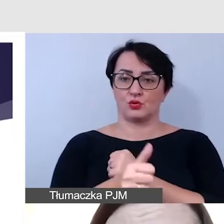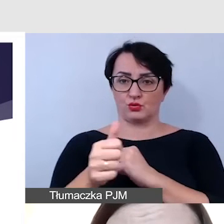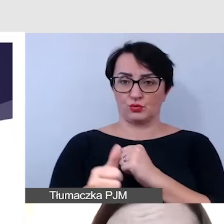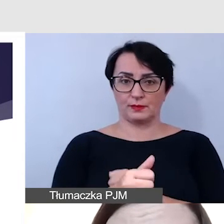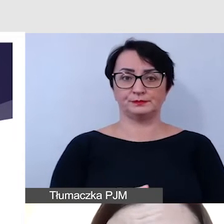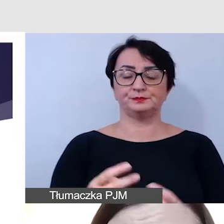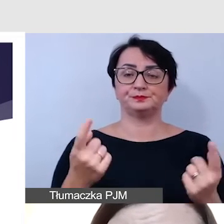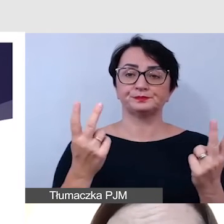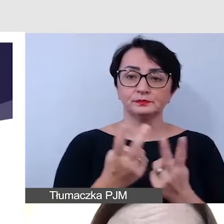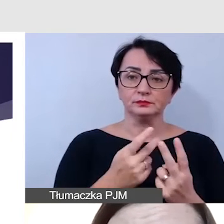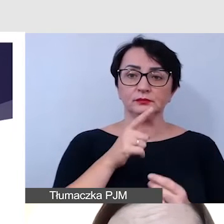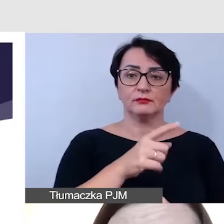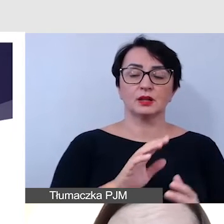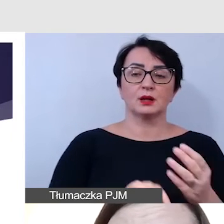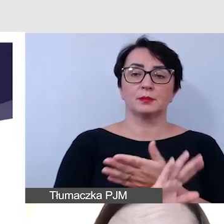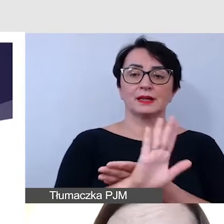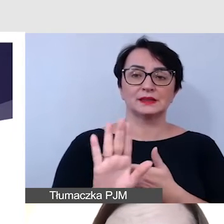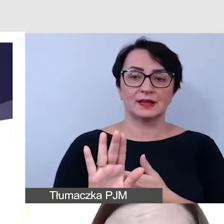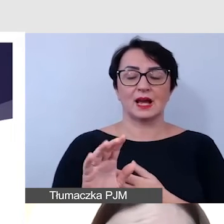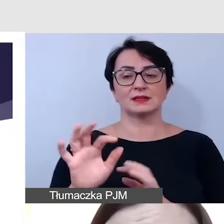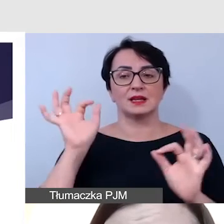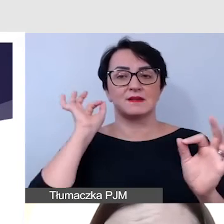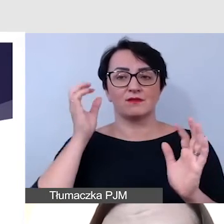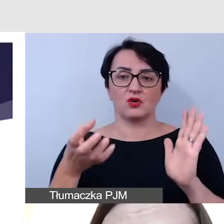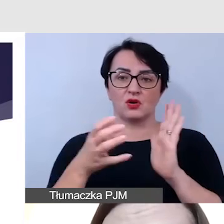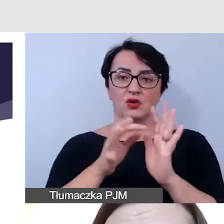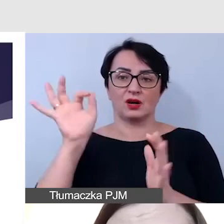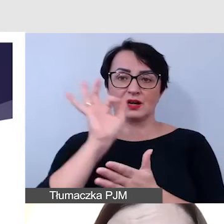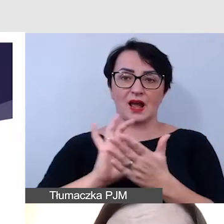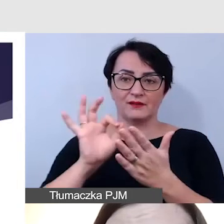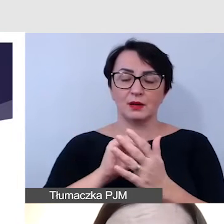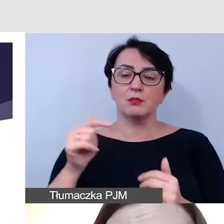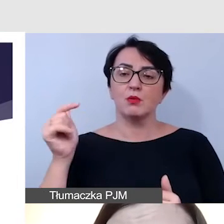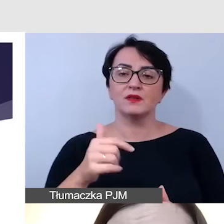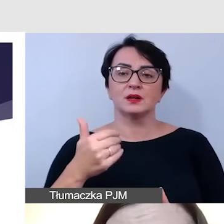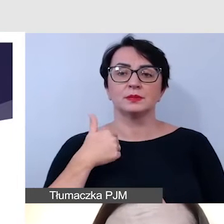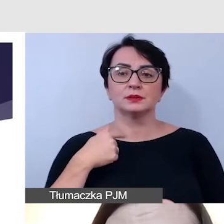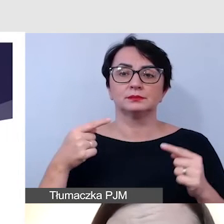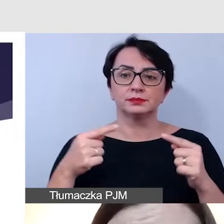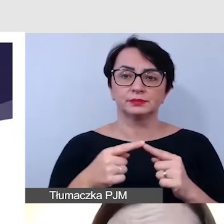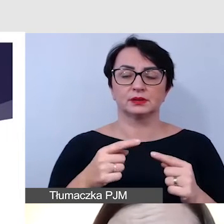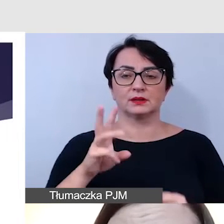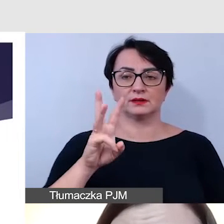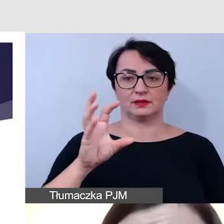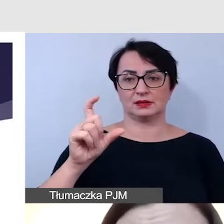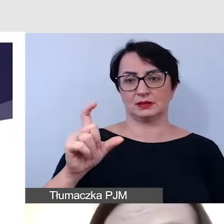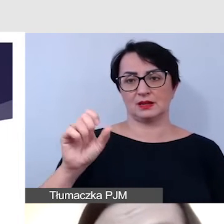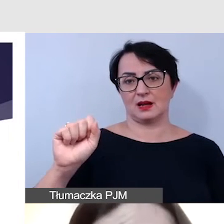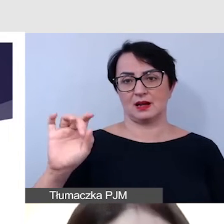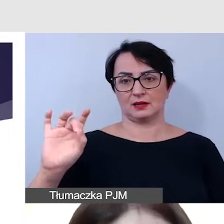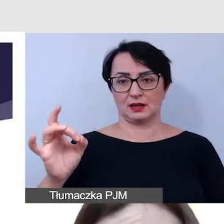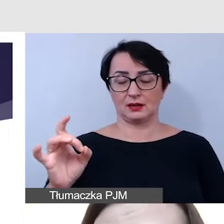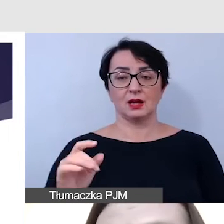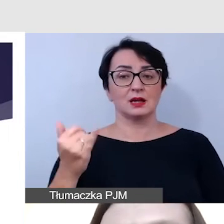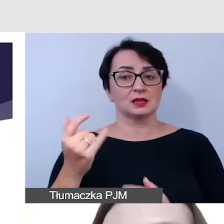prezentacje, jak i infografiki powinny być zgodne z WCAG. W przypadku prezentacji